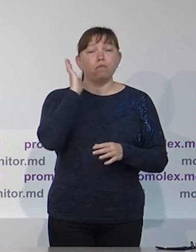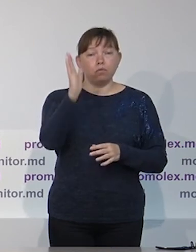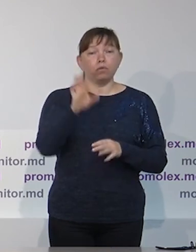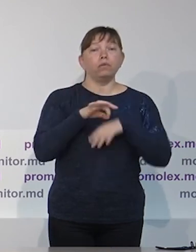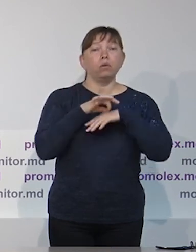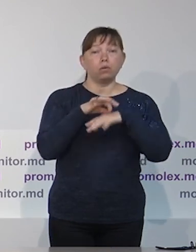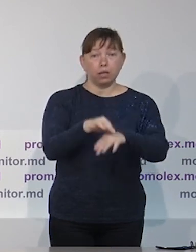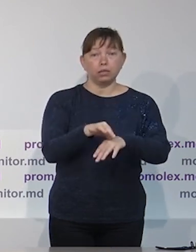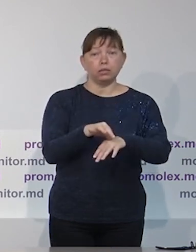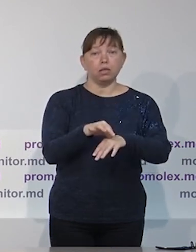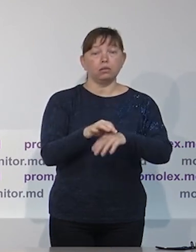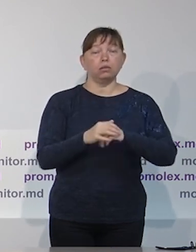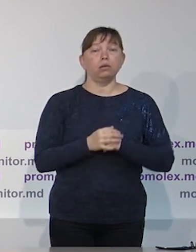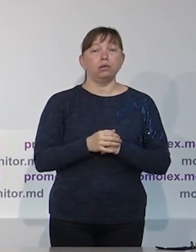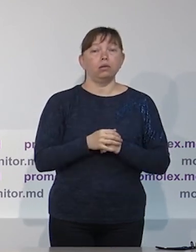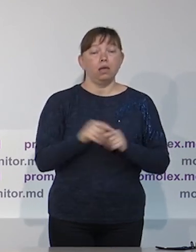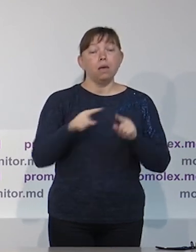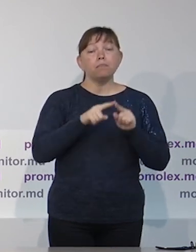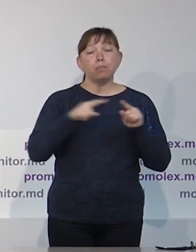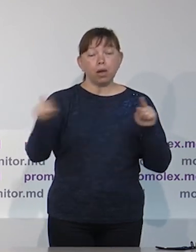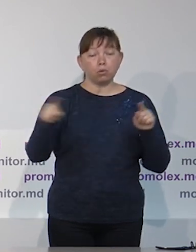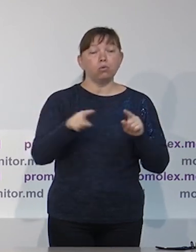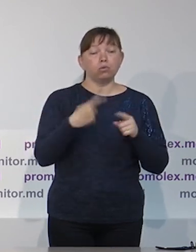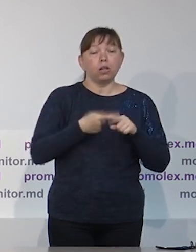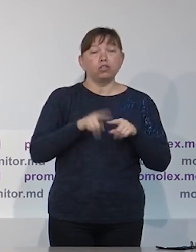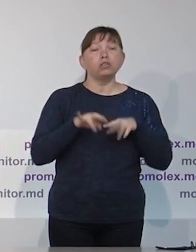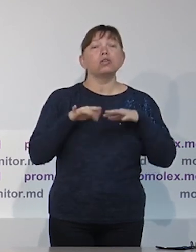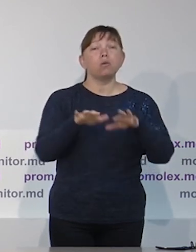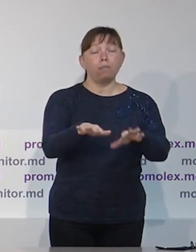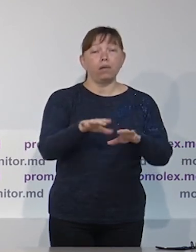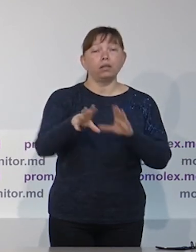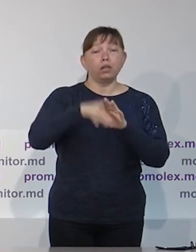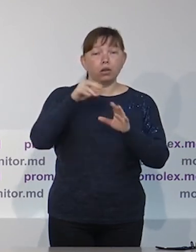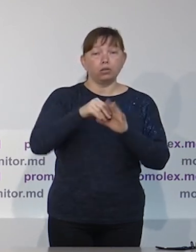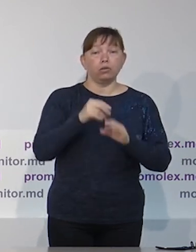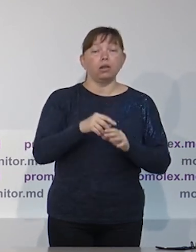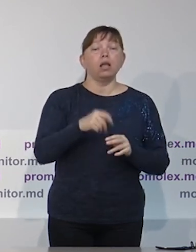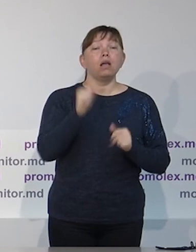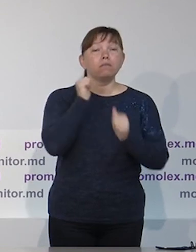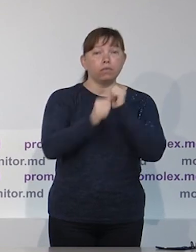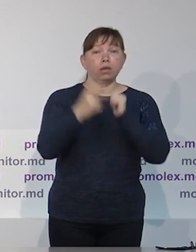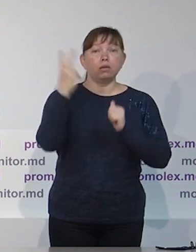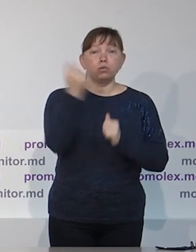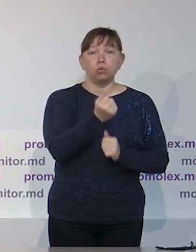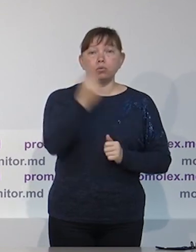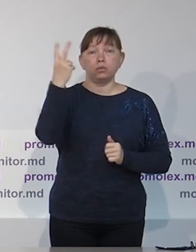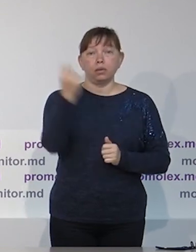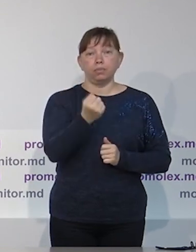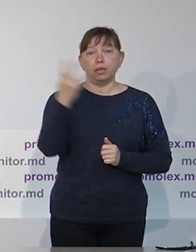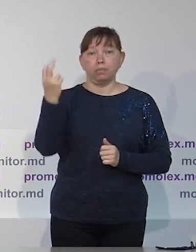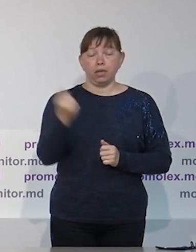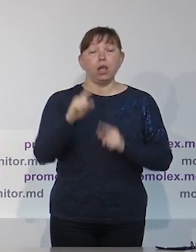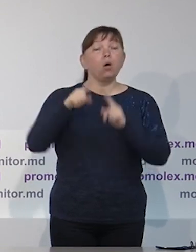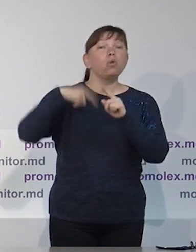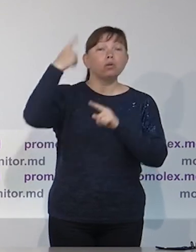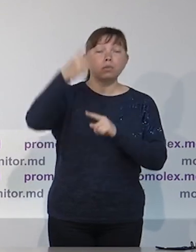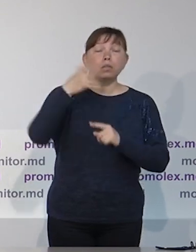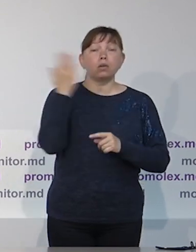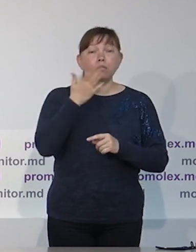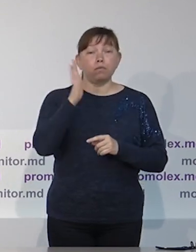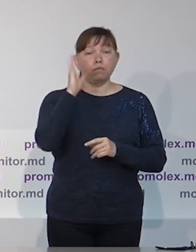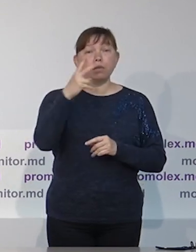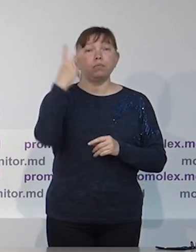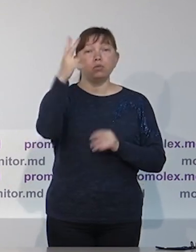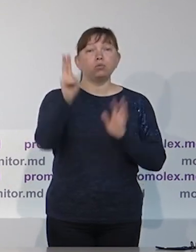пресс-конференциями, которые будут организованы на протяжении избирательной кампании каждые две